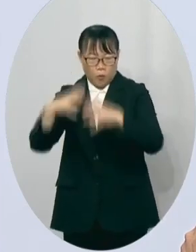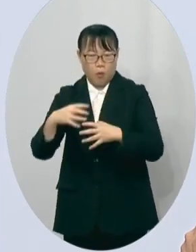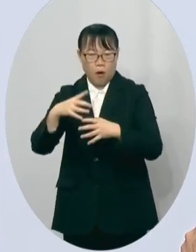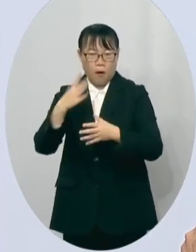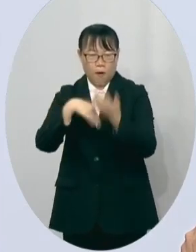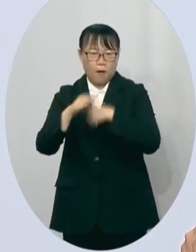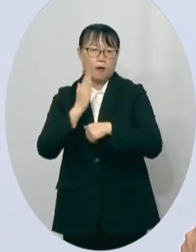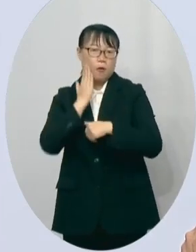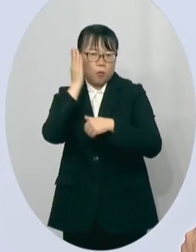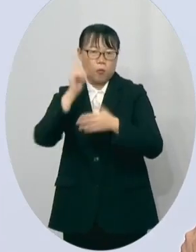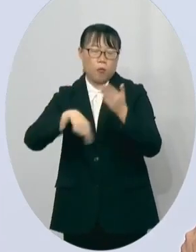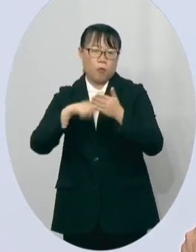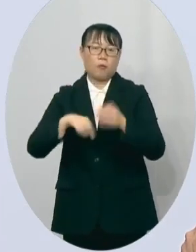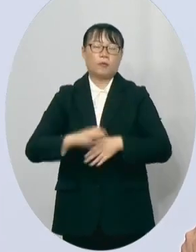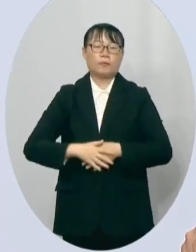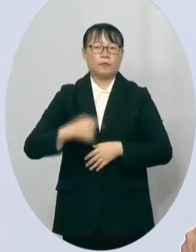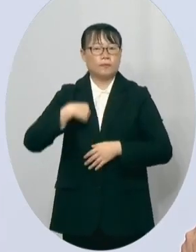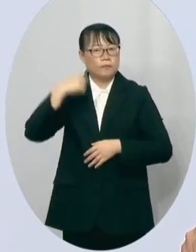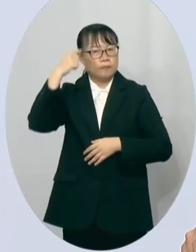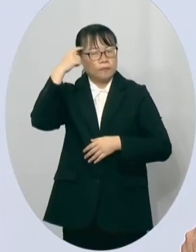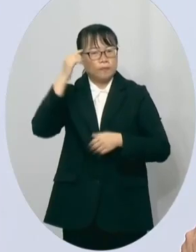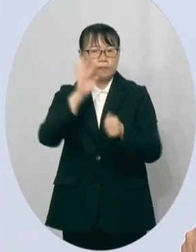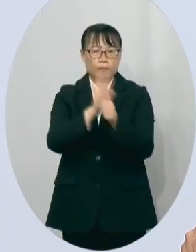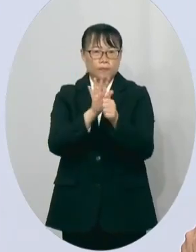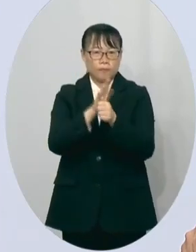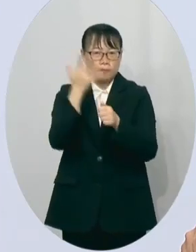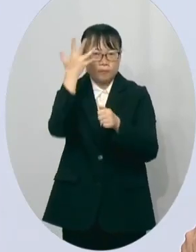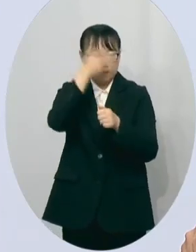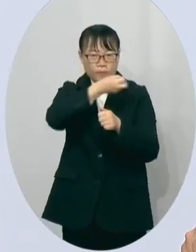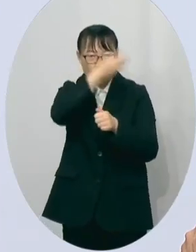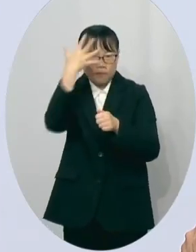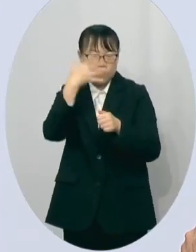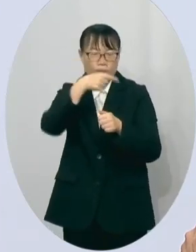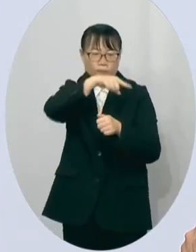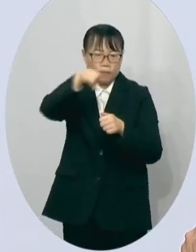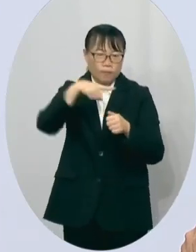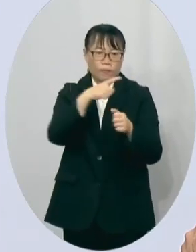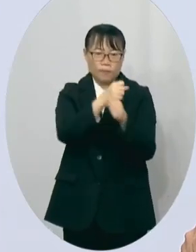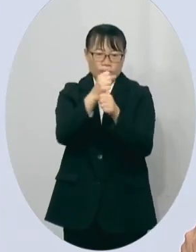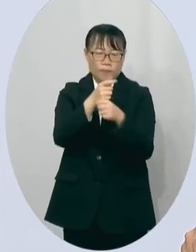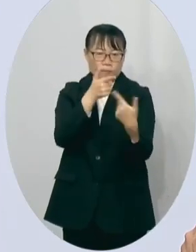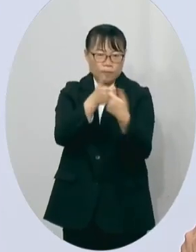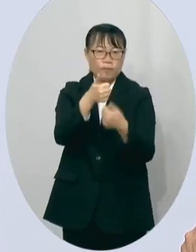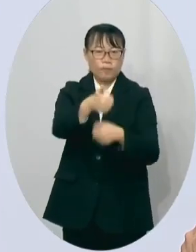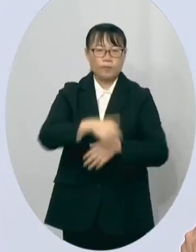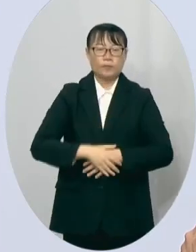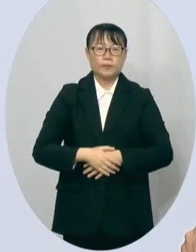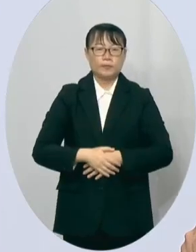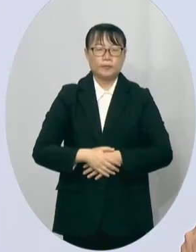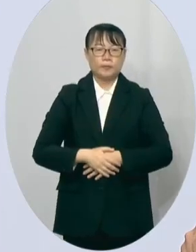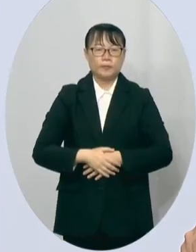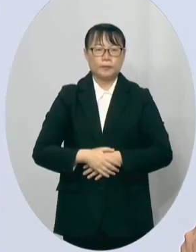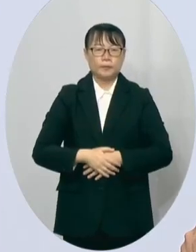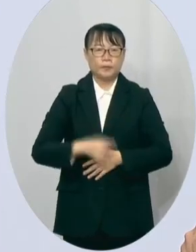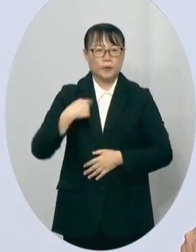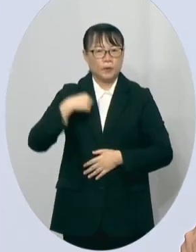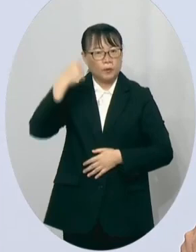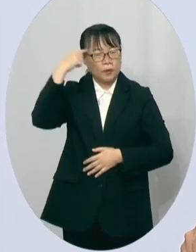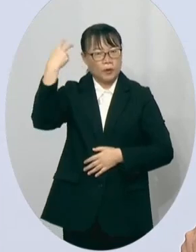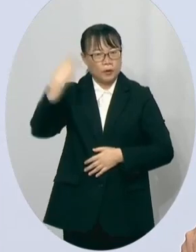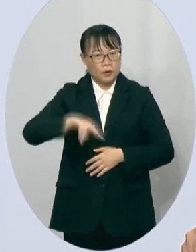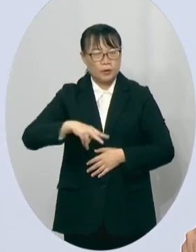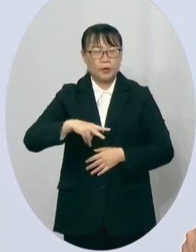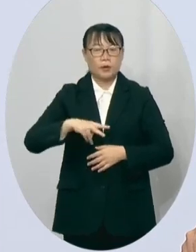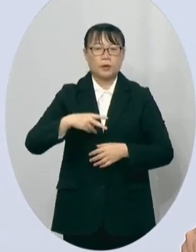对这个年轻人打造城市成为友善年轻人最重要的这些政策那我必须再一次的